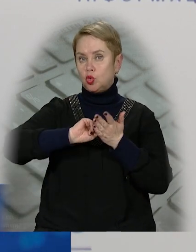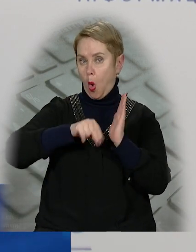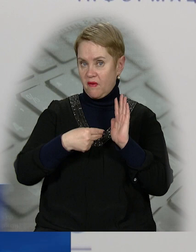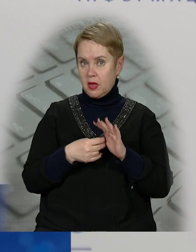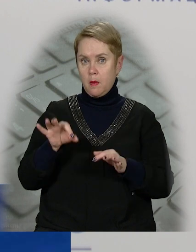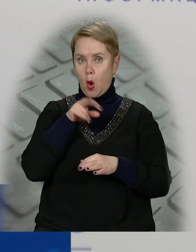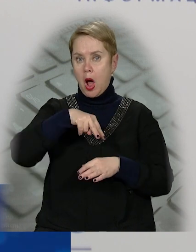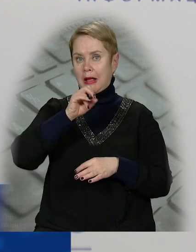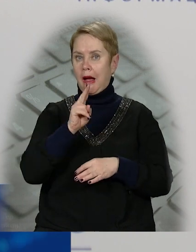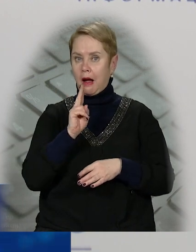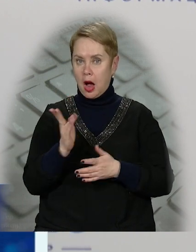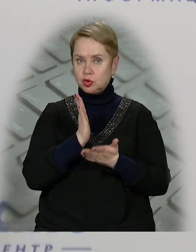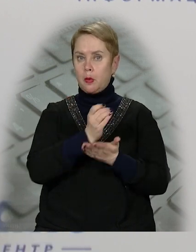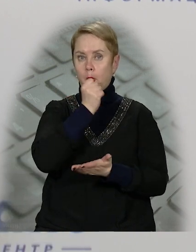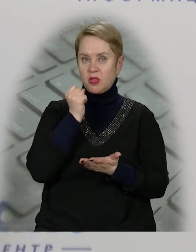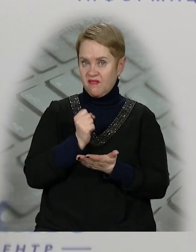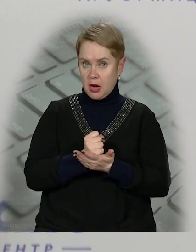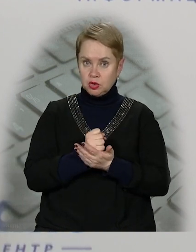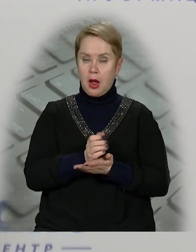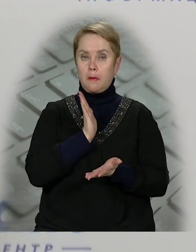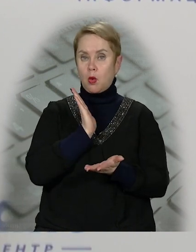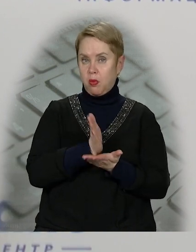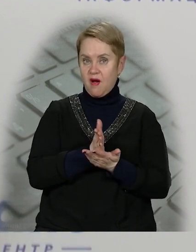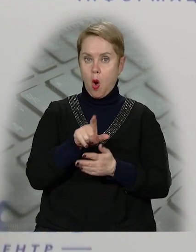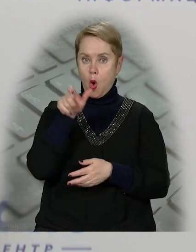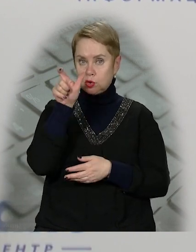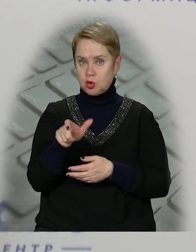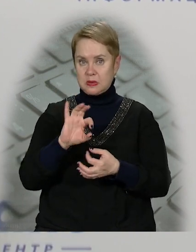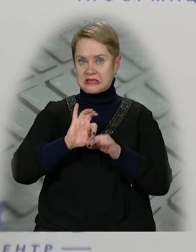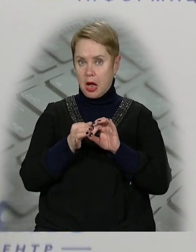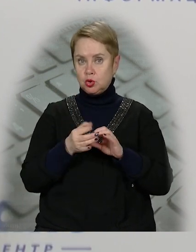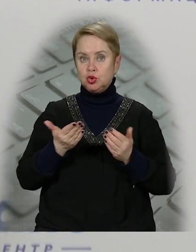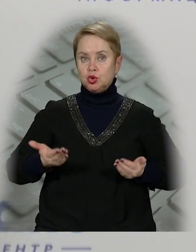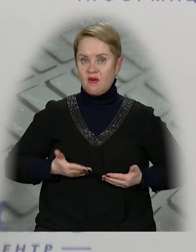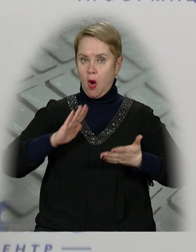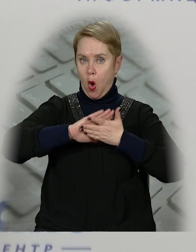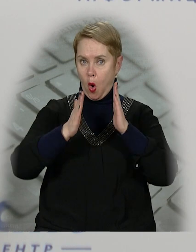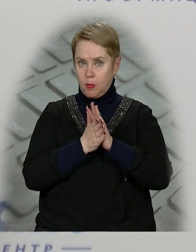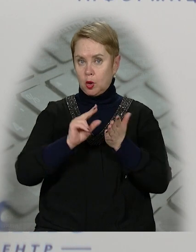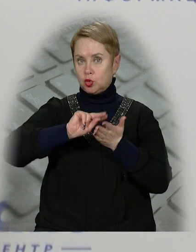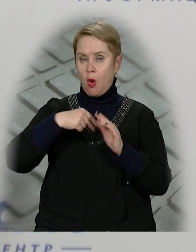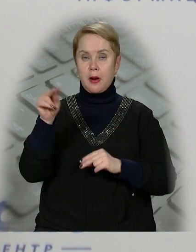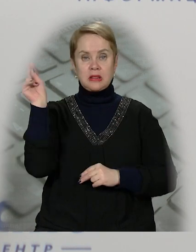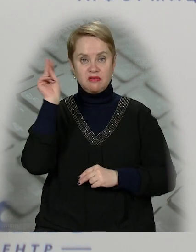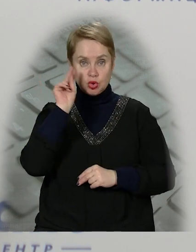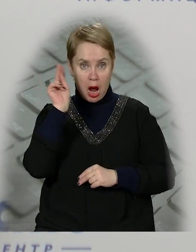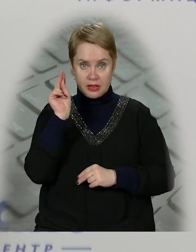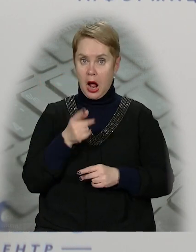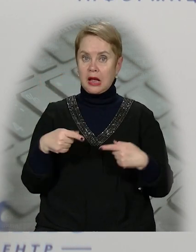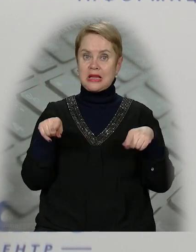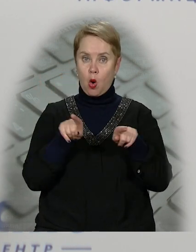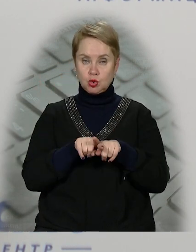довідок про ЛКК, що є підтвердженням перебування особи в складних життєвих обставинах, довідок про навчання,